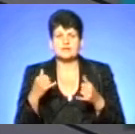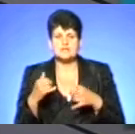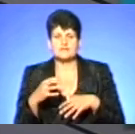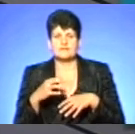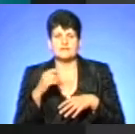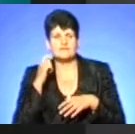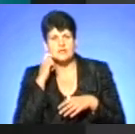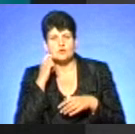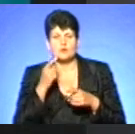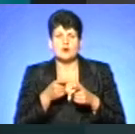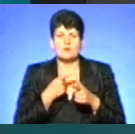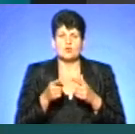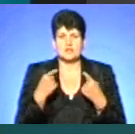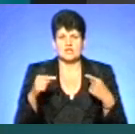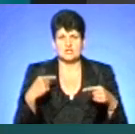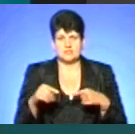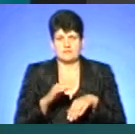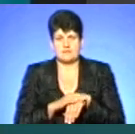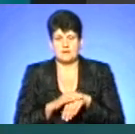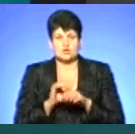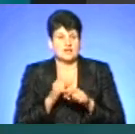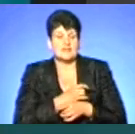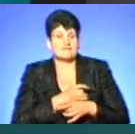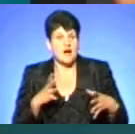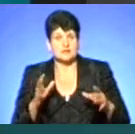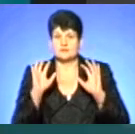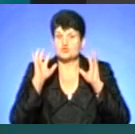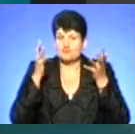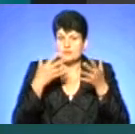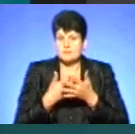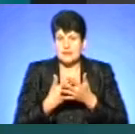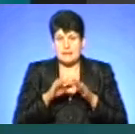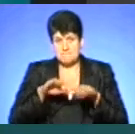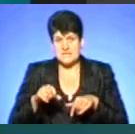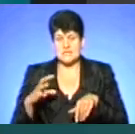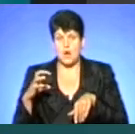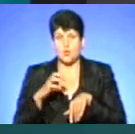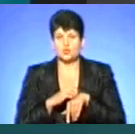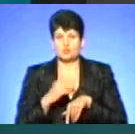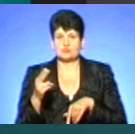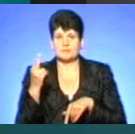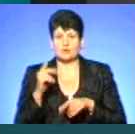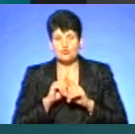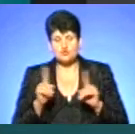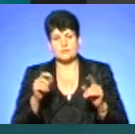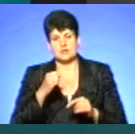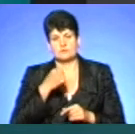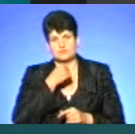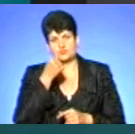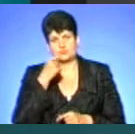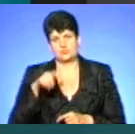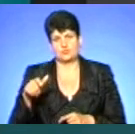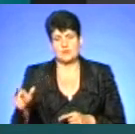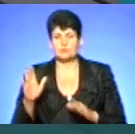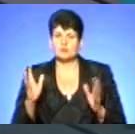постарших. Отож, будемо себе берегти, будемо більш уважні. Я вам дякую за розмову, глядачам дякую, що були з нами. Я нагадаю, що сьогодні ми